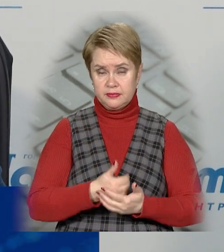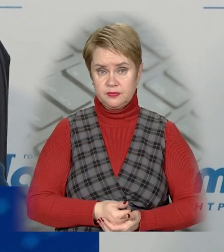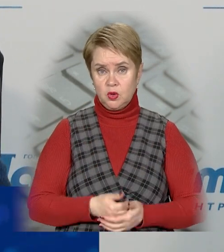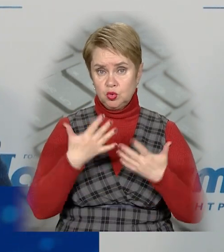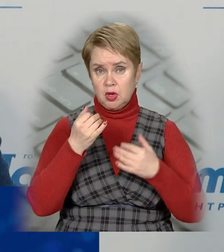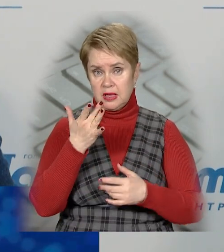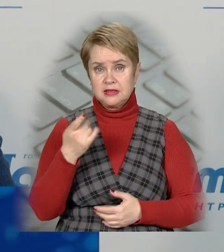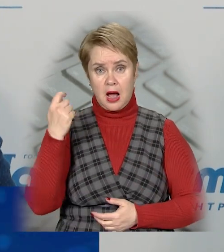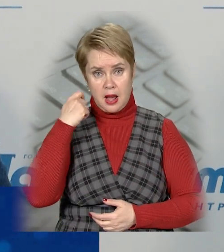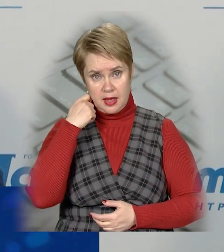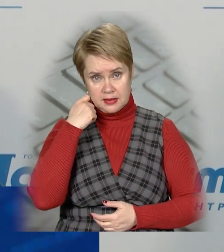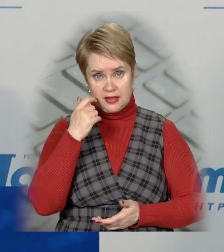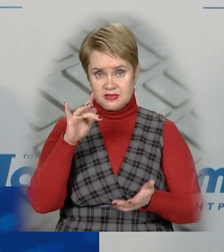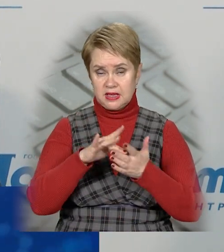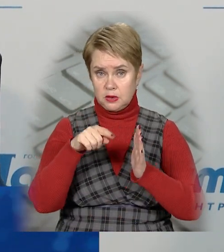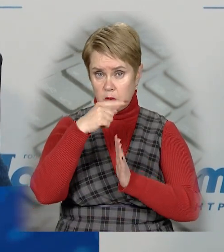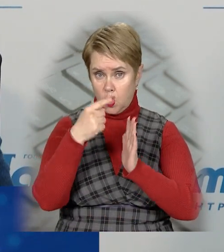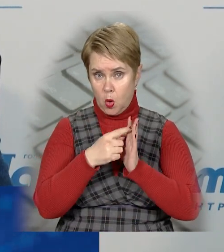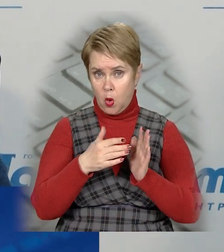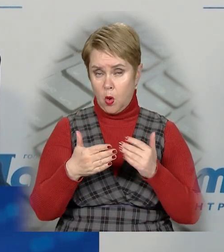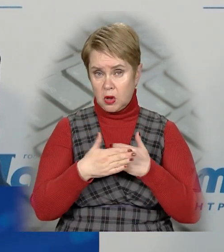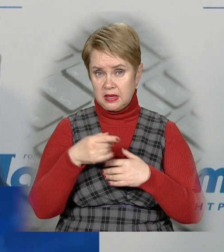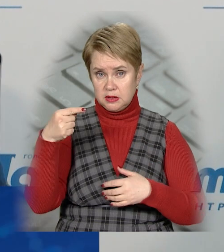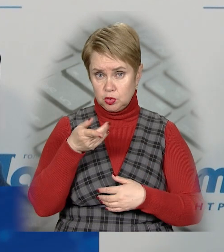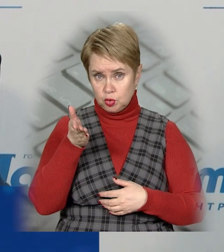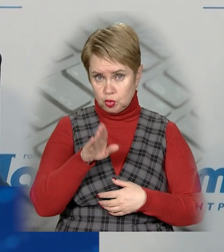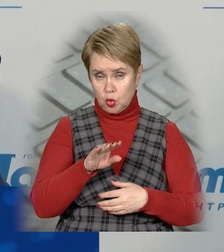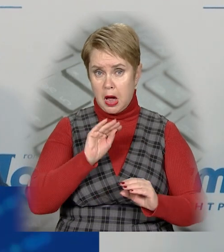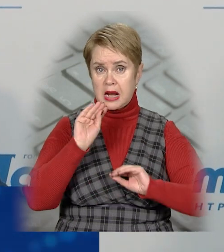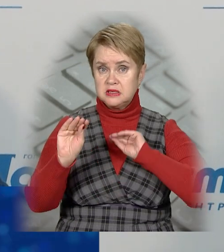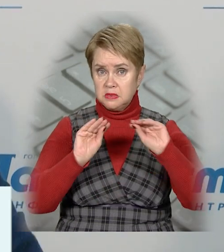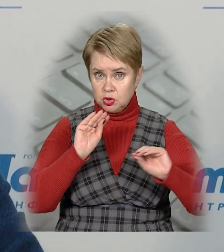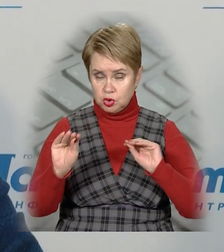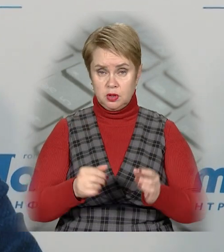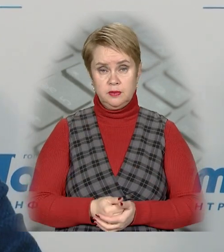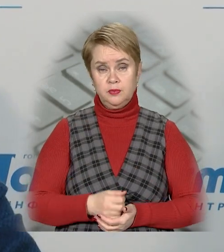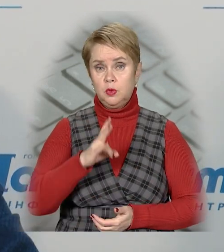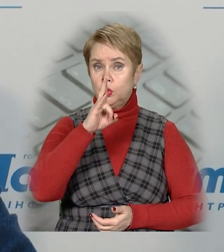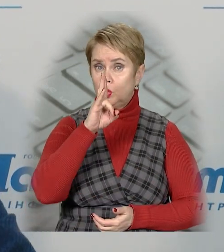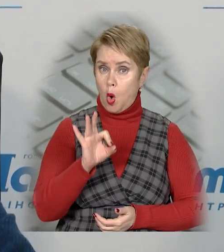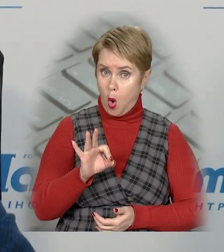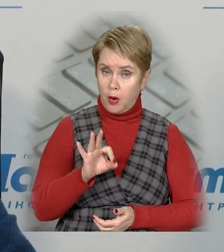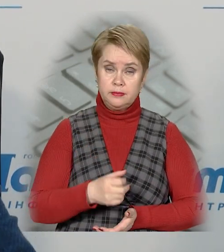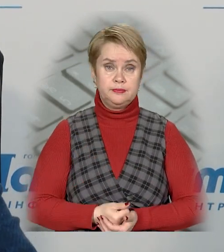І вже кілька років в центрі міста близько тисячі штук, і вони вже розміщені. Але